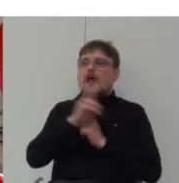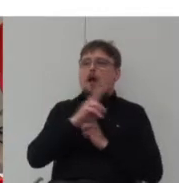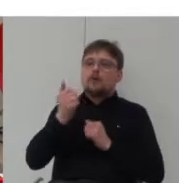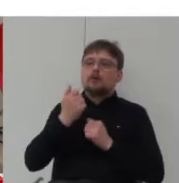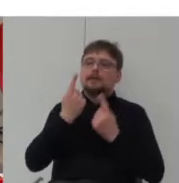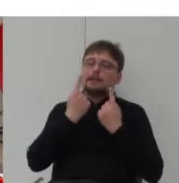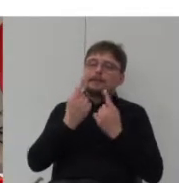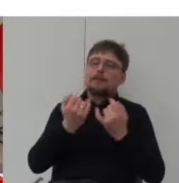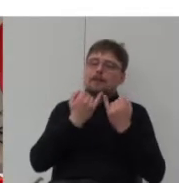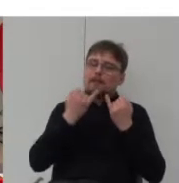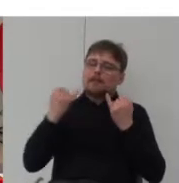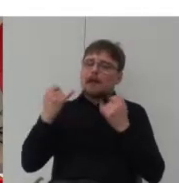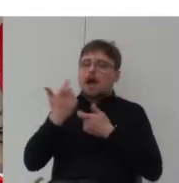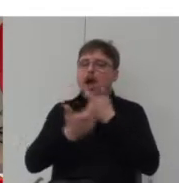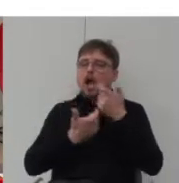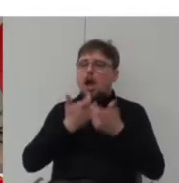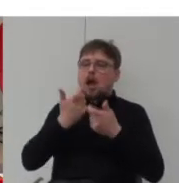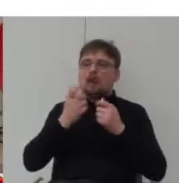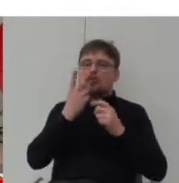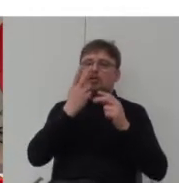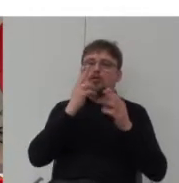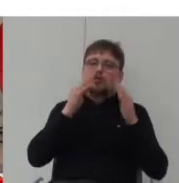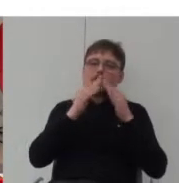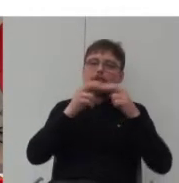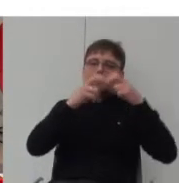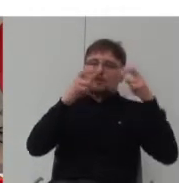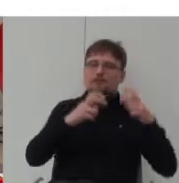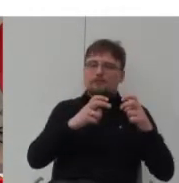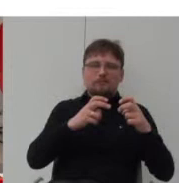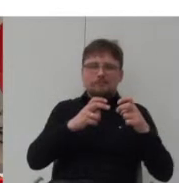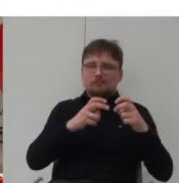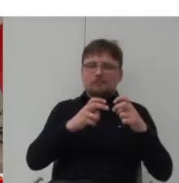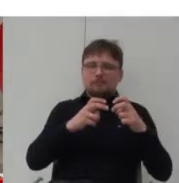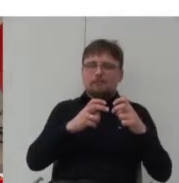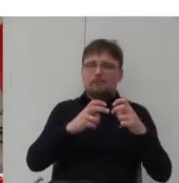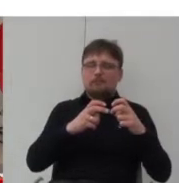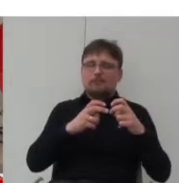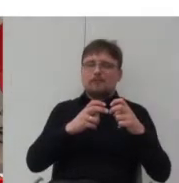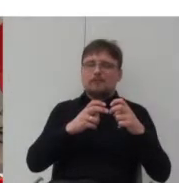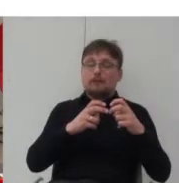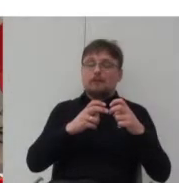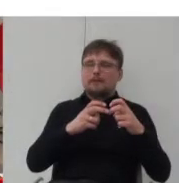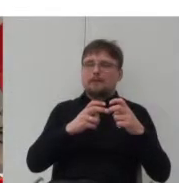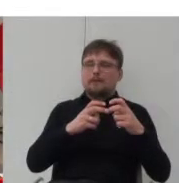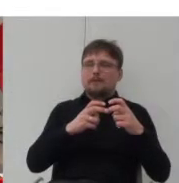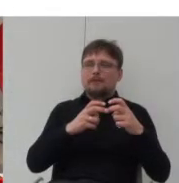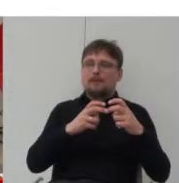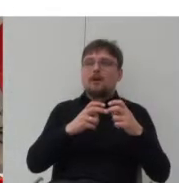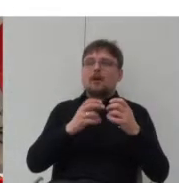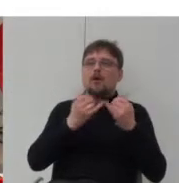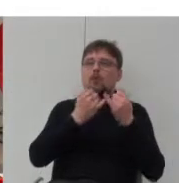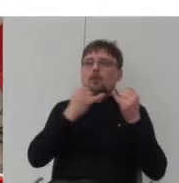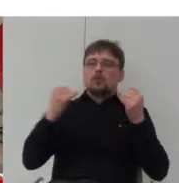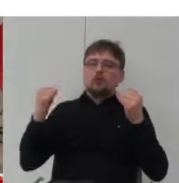przypadku domów jednorodzinnych gdzie ten efekt skali efekt modułu jest zazwyczaj bardzo ważny taka różnorodność